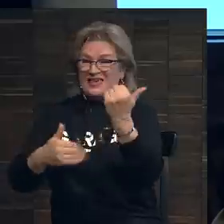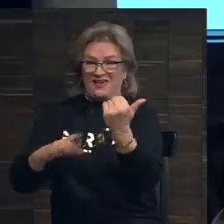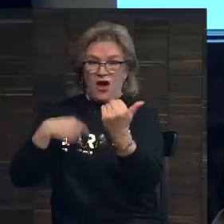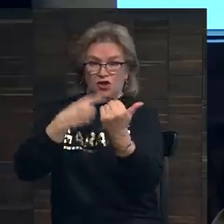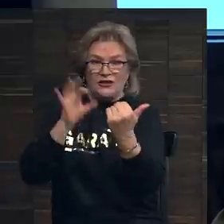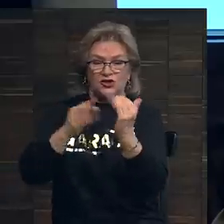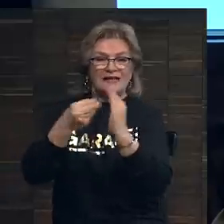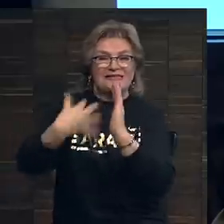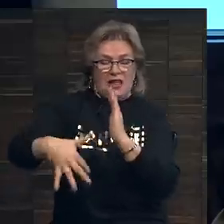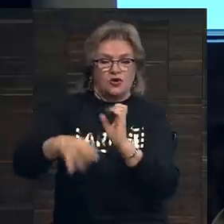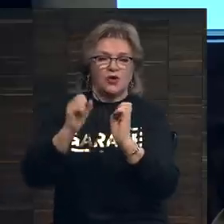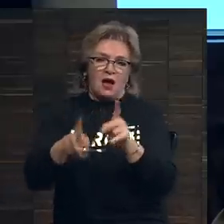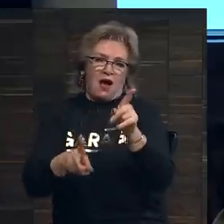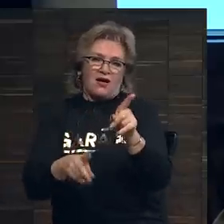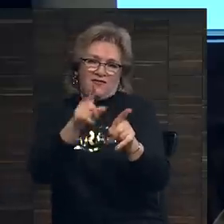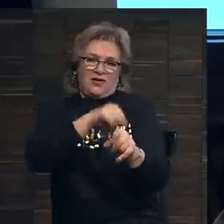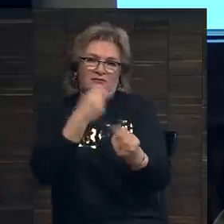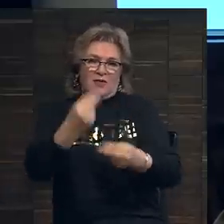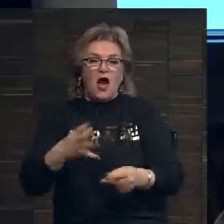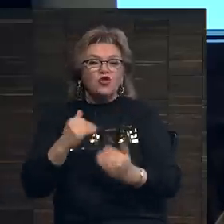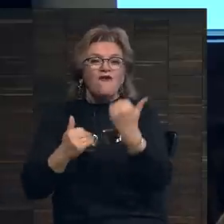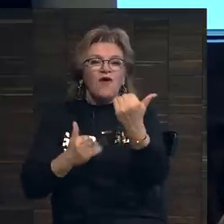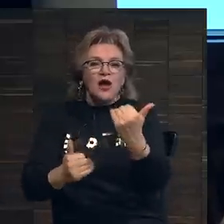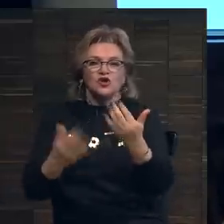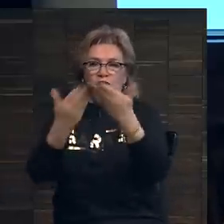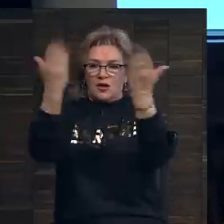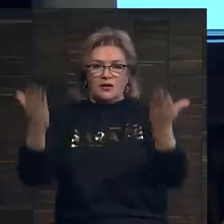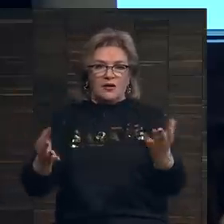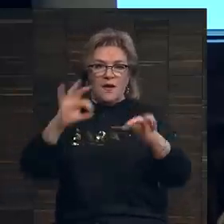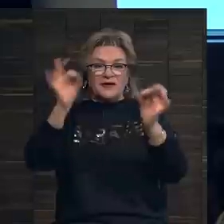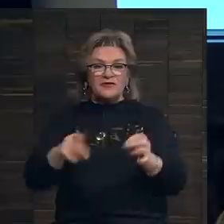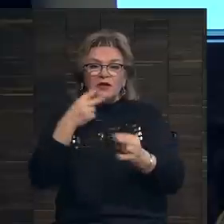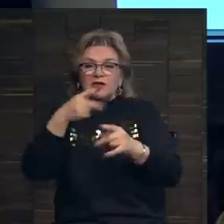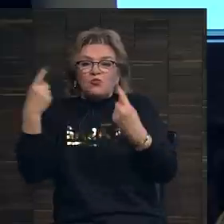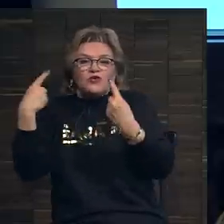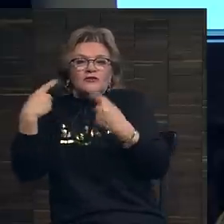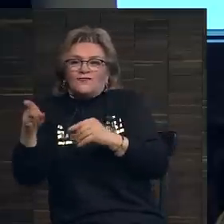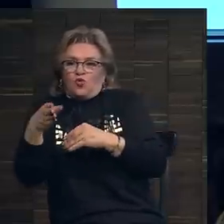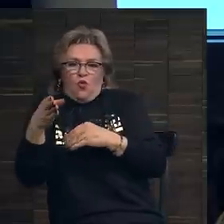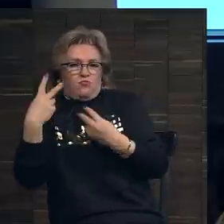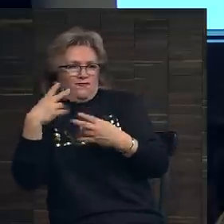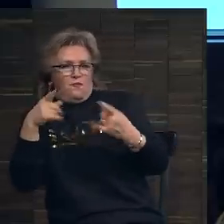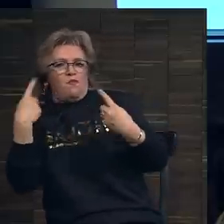конечно, личная ценность, как его создателя, но ваше произведение на него смотрят в другом свете.